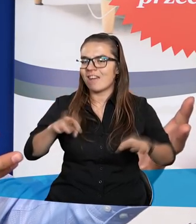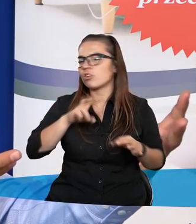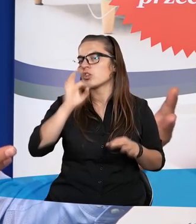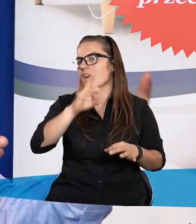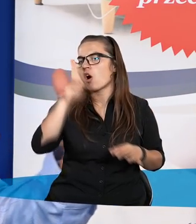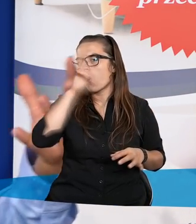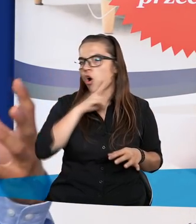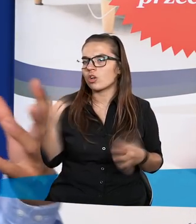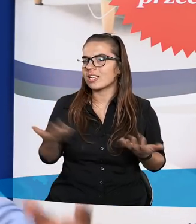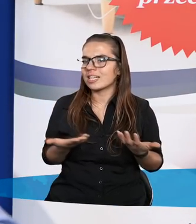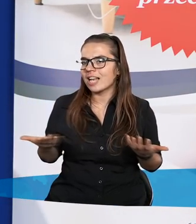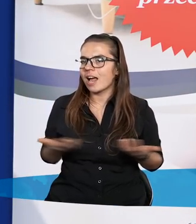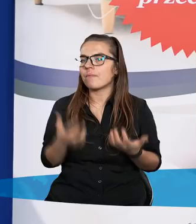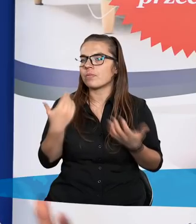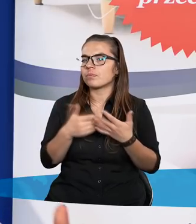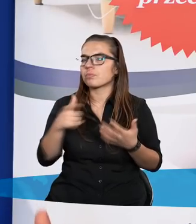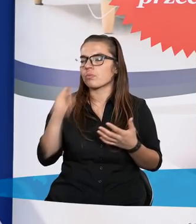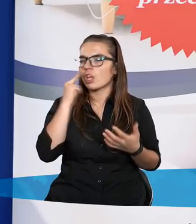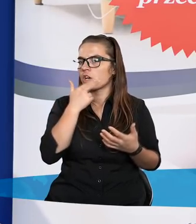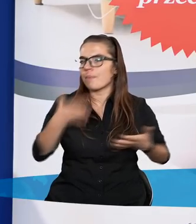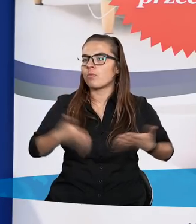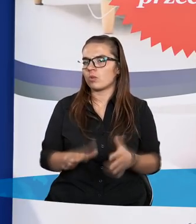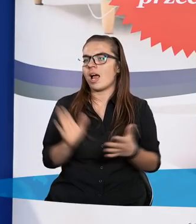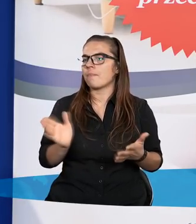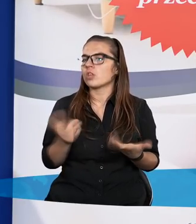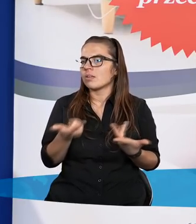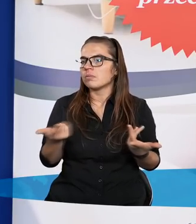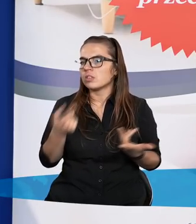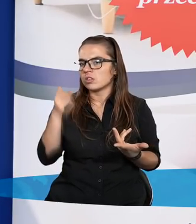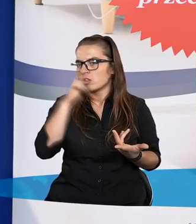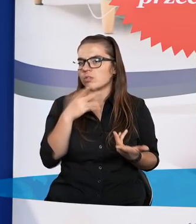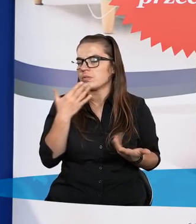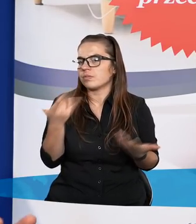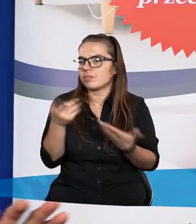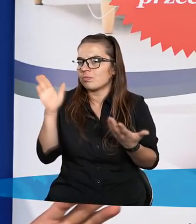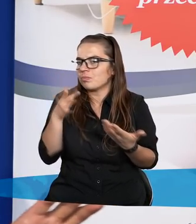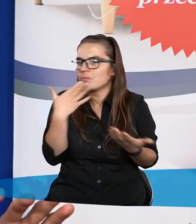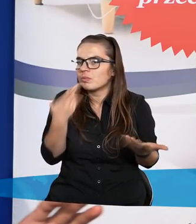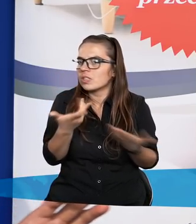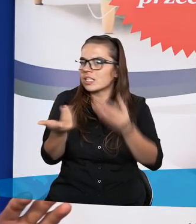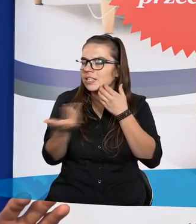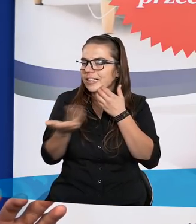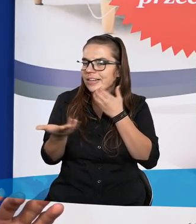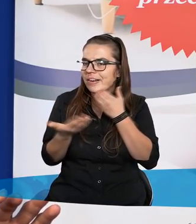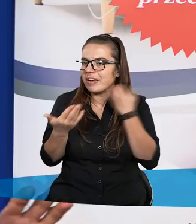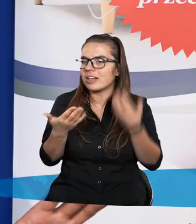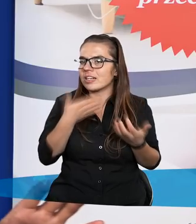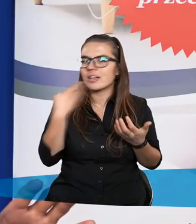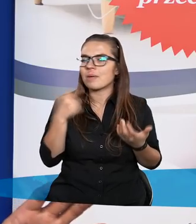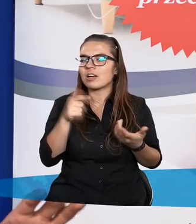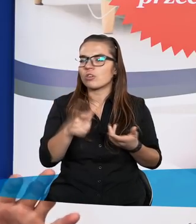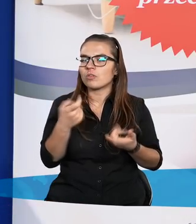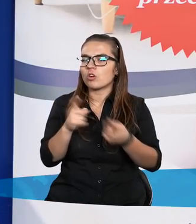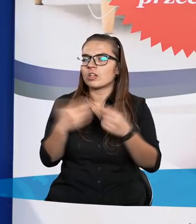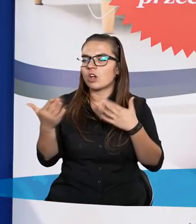rodzice, prawda, że się ślepym urodził. Natomiast Jezus absolutnie w ogóle jakby nie w tą